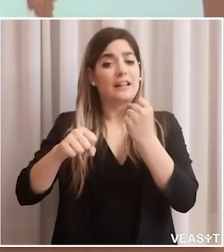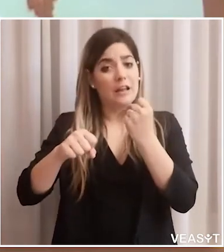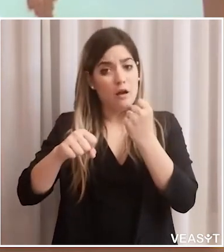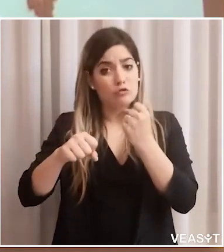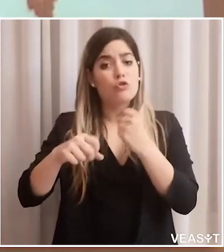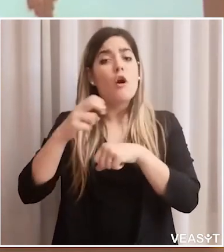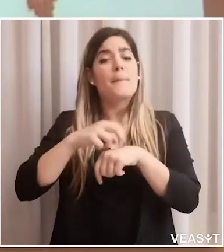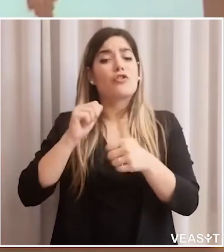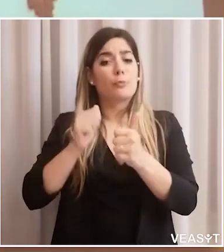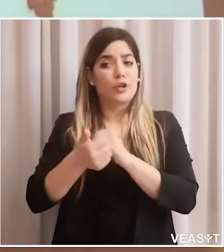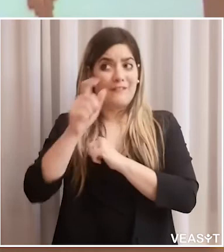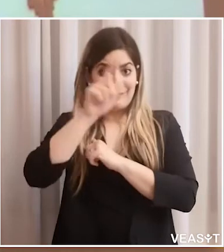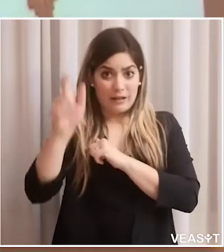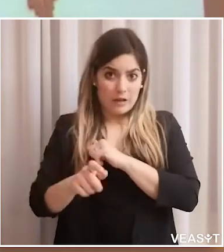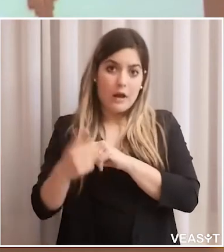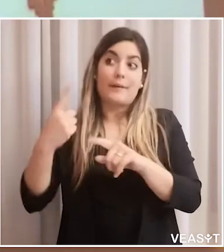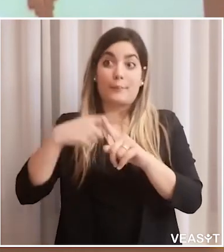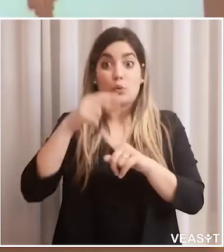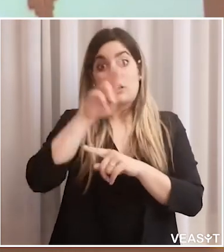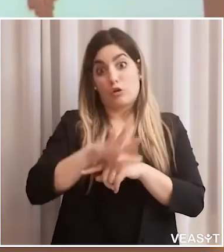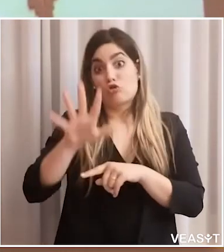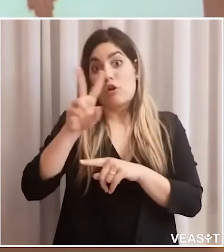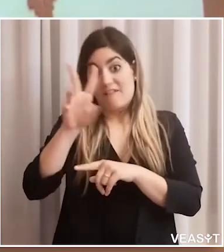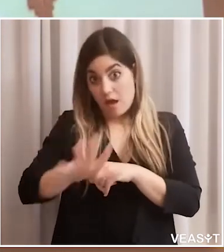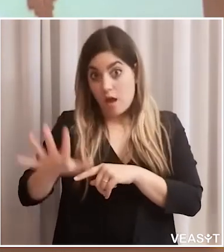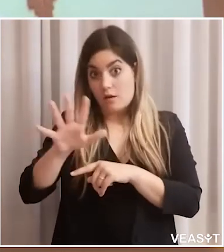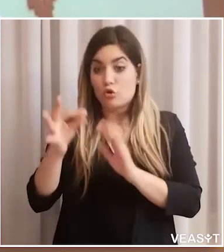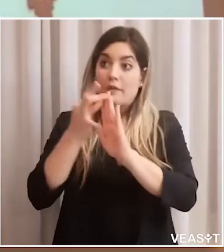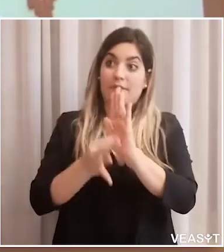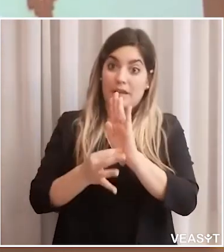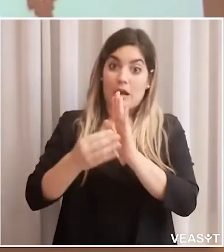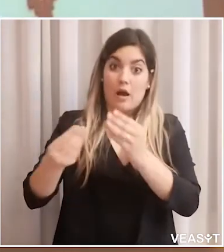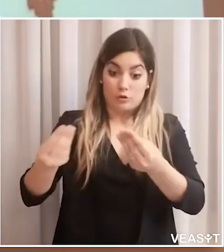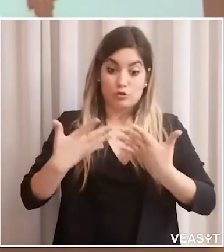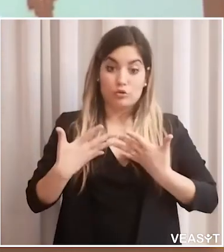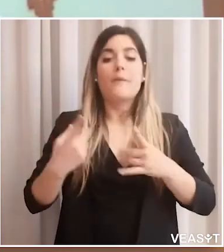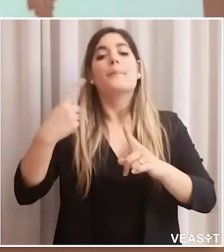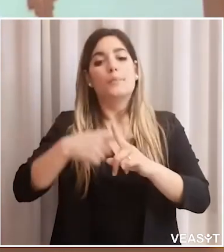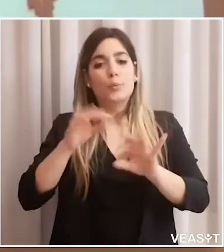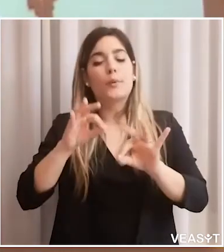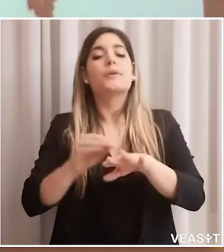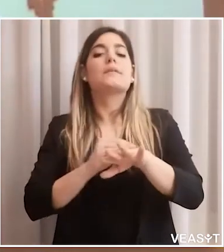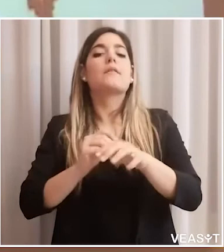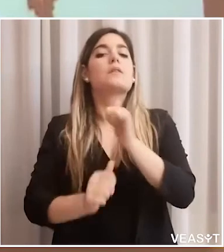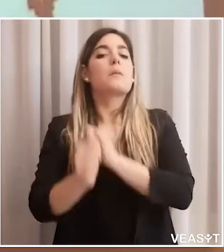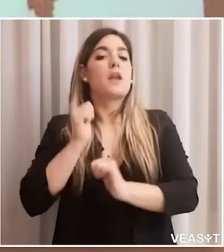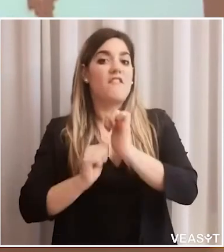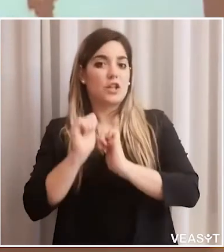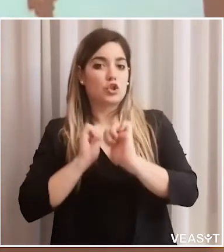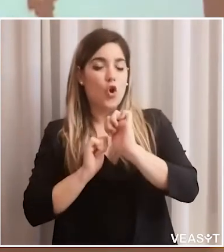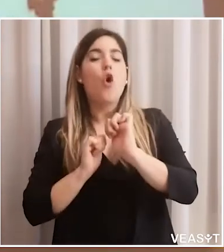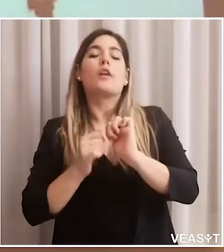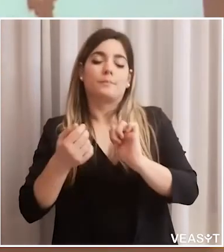indicazioni dateci dalla Federazione Medico-Sportiva Italiana a seguire dalle indicazioni